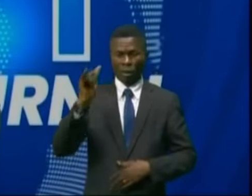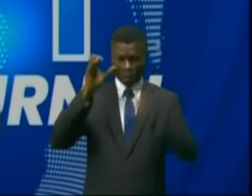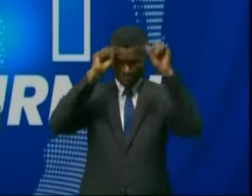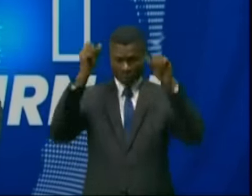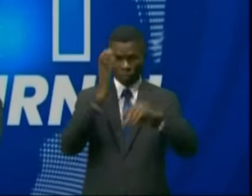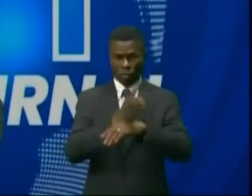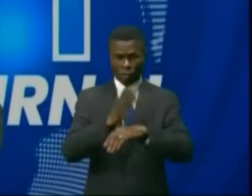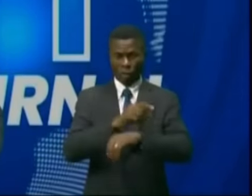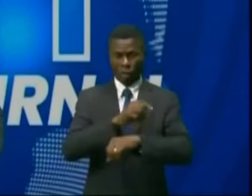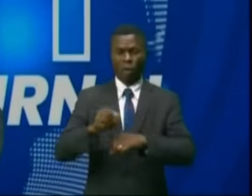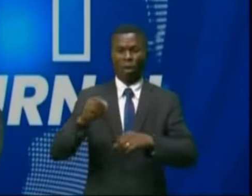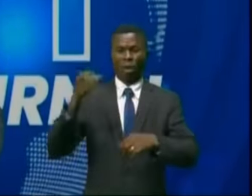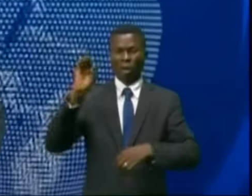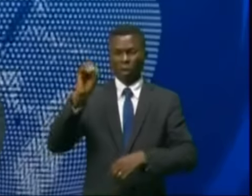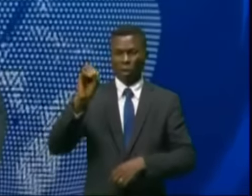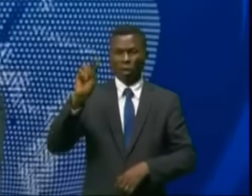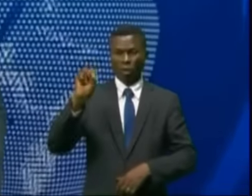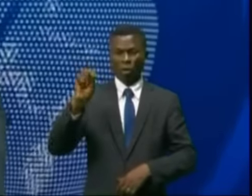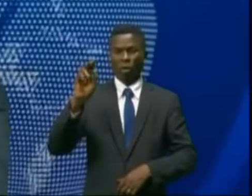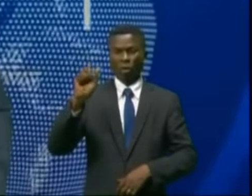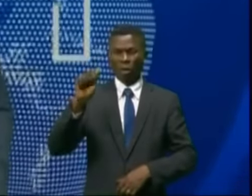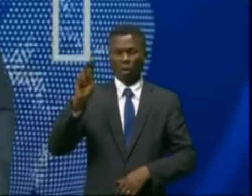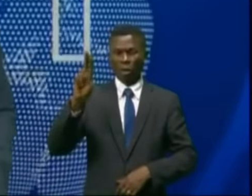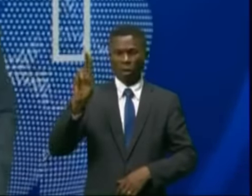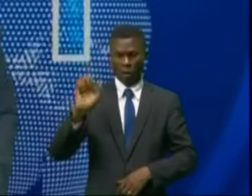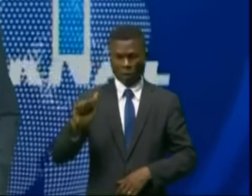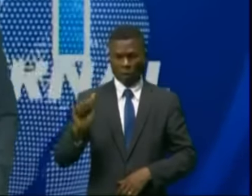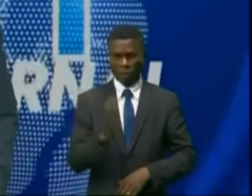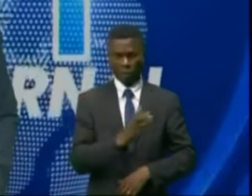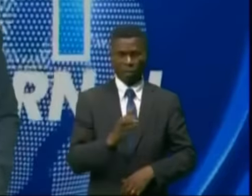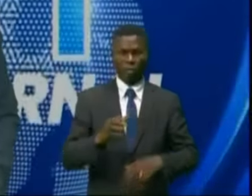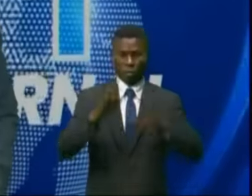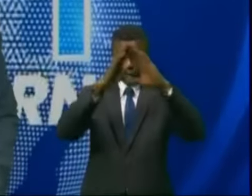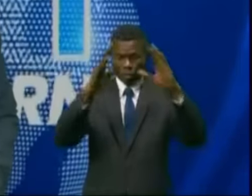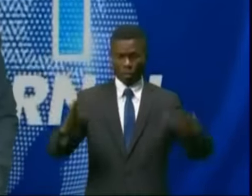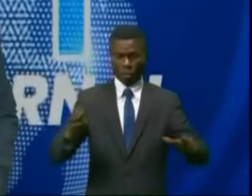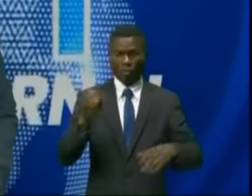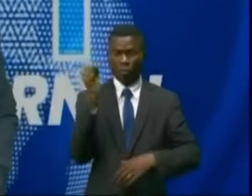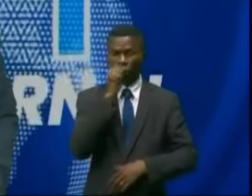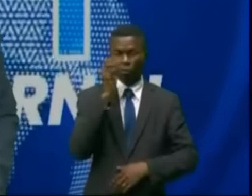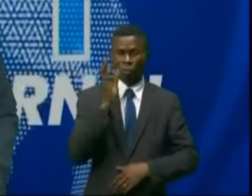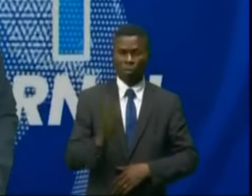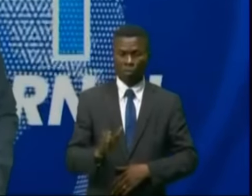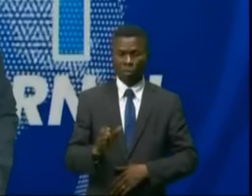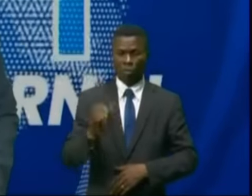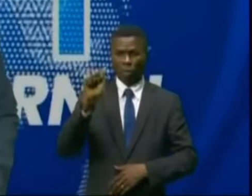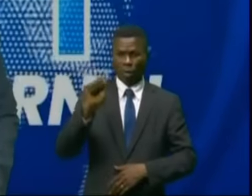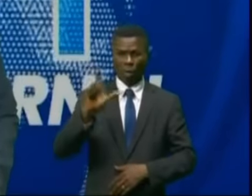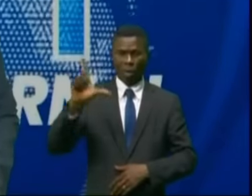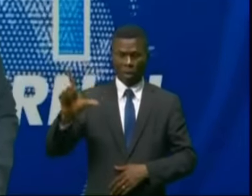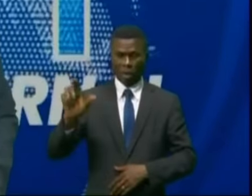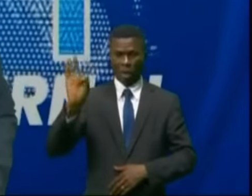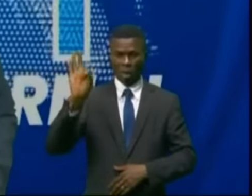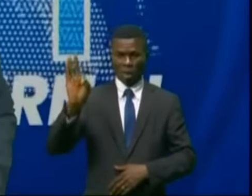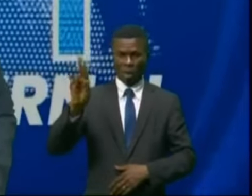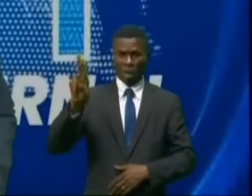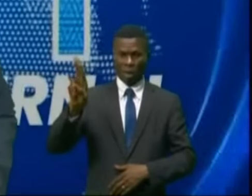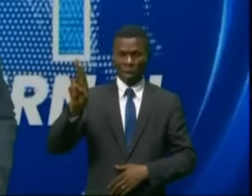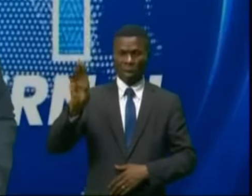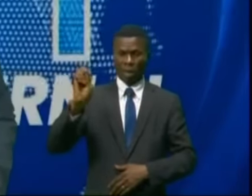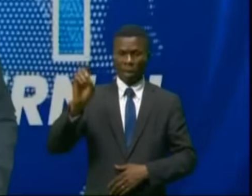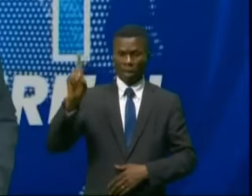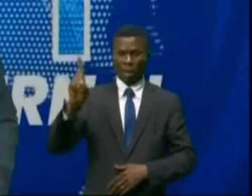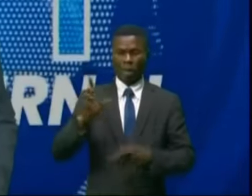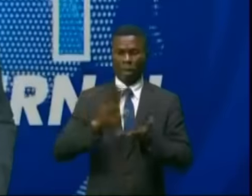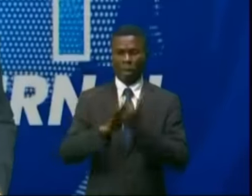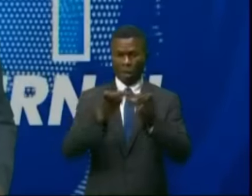Conseil d'administration de la CVM. La résidence de l'artiste Alfred Liolo à Mongafoula est devenue un